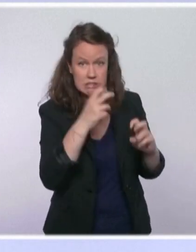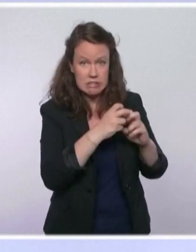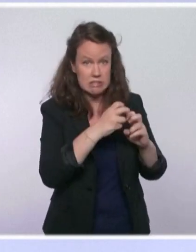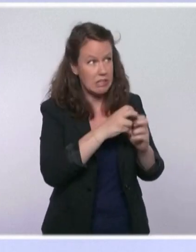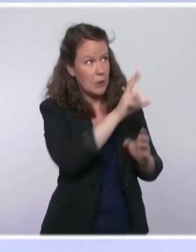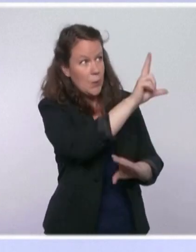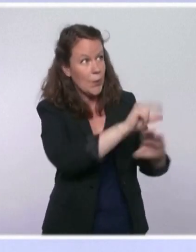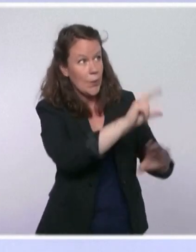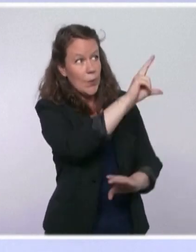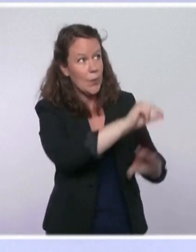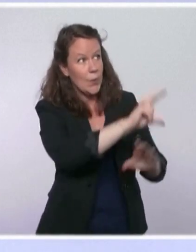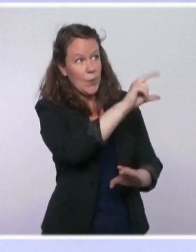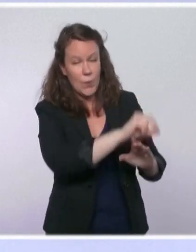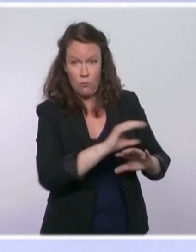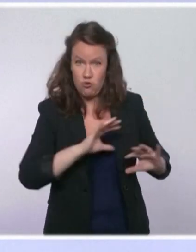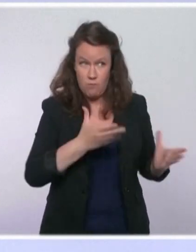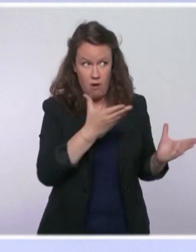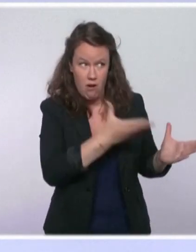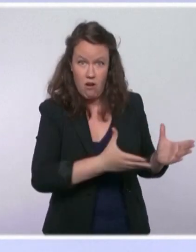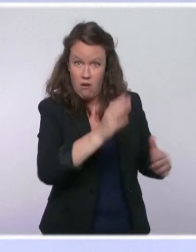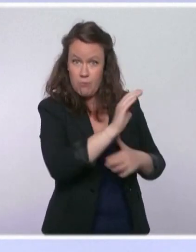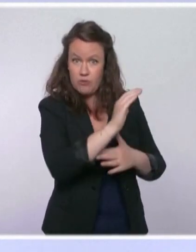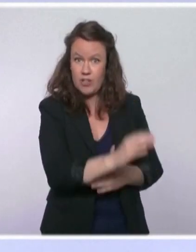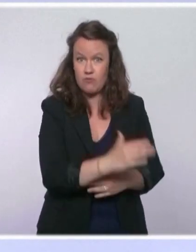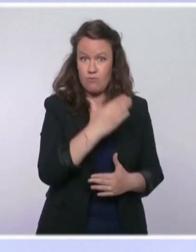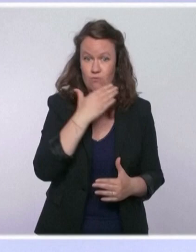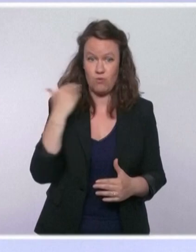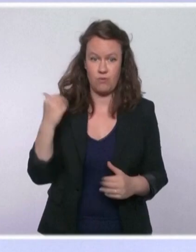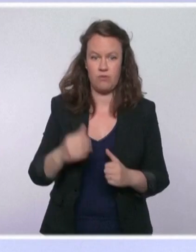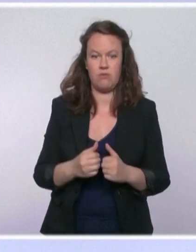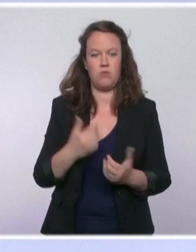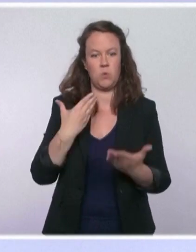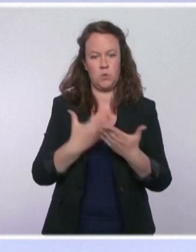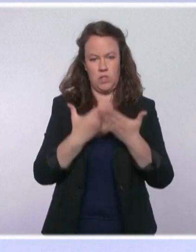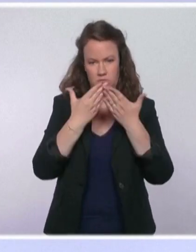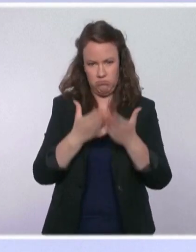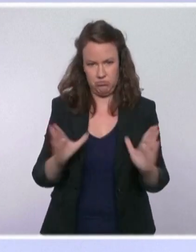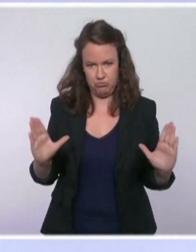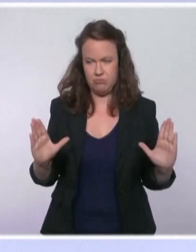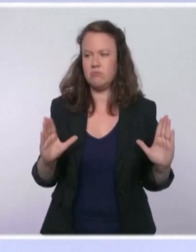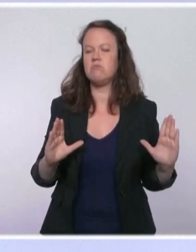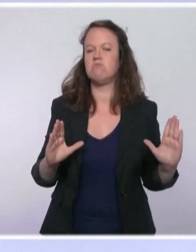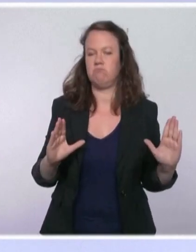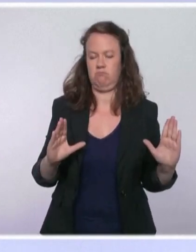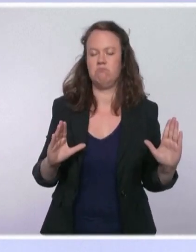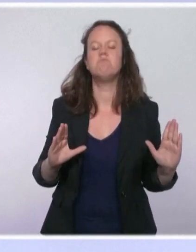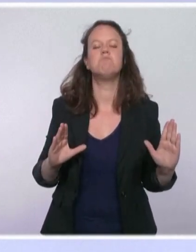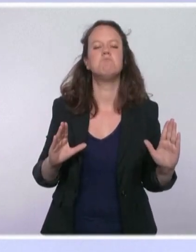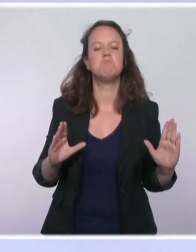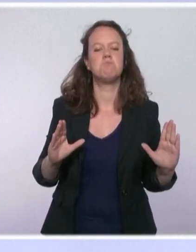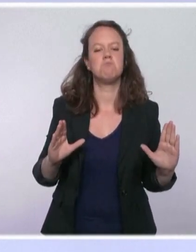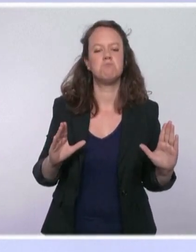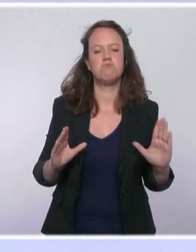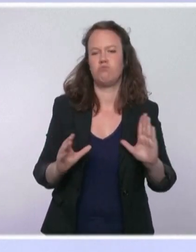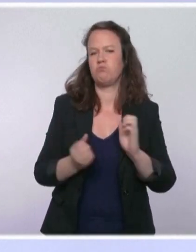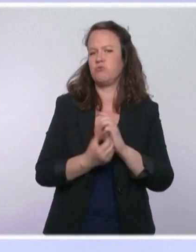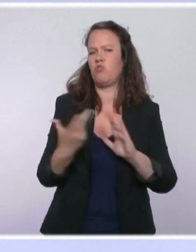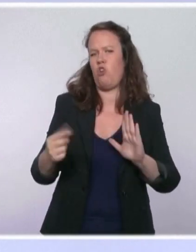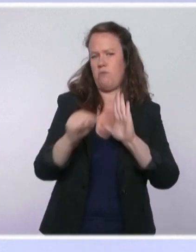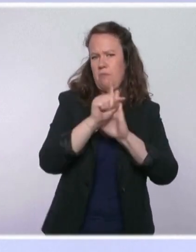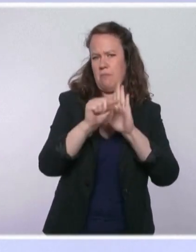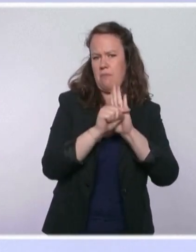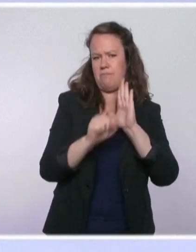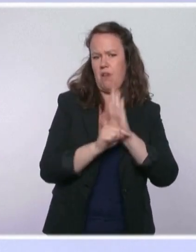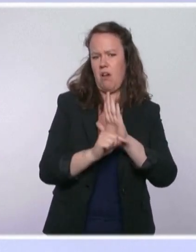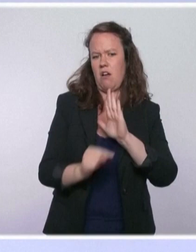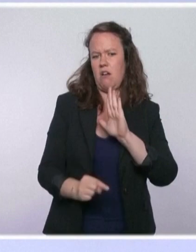tout azimut. Nous allons prendre différentes mesures, dont celles qui figurent dans ce projet de